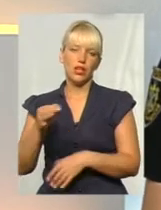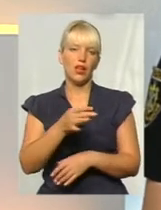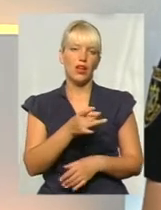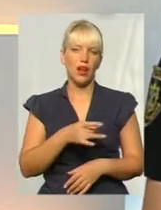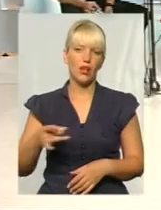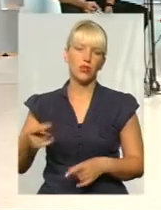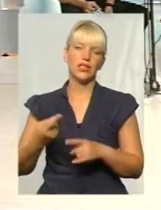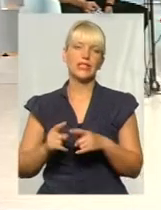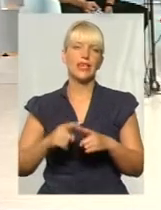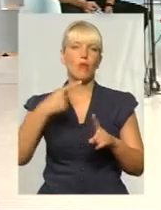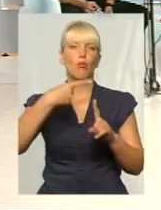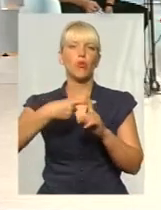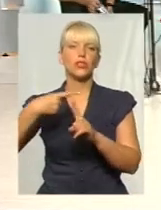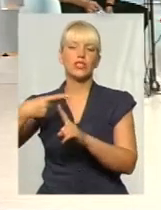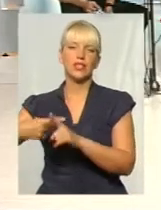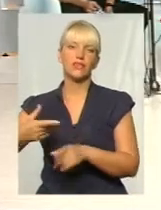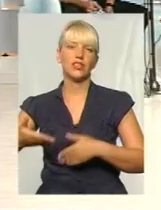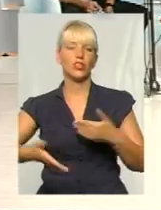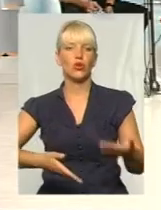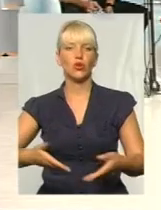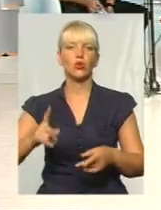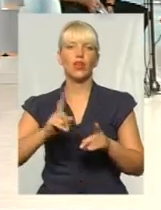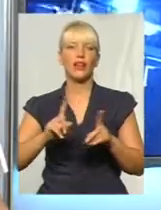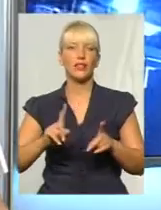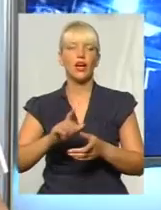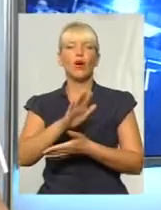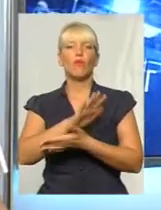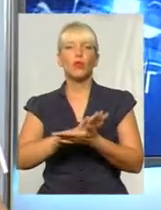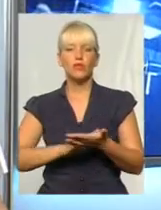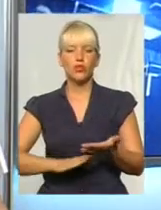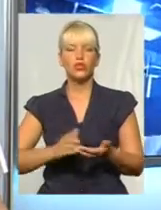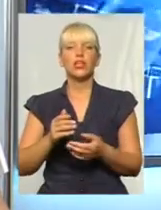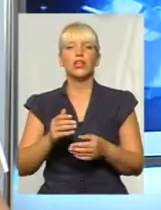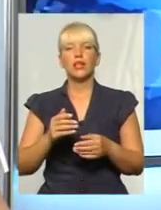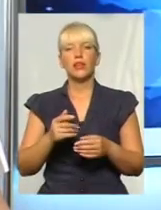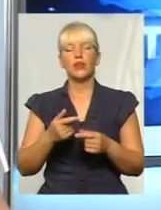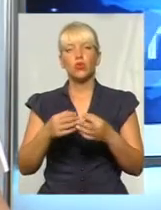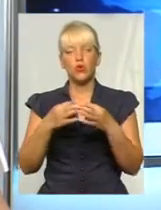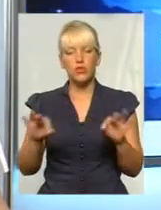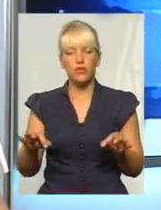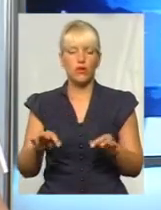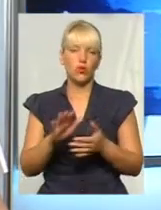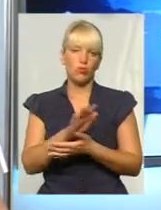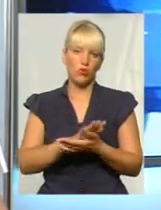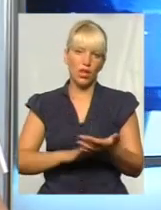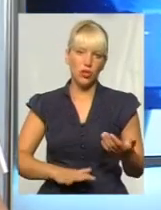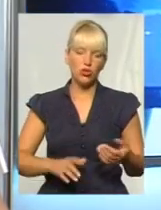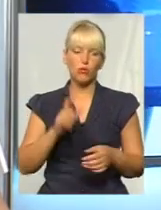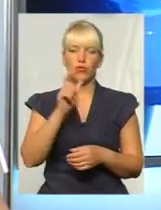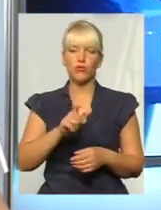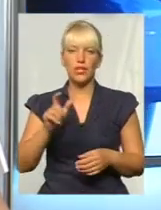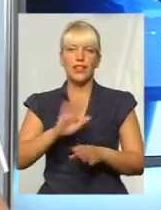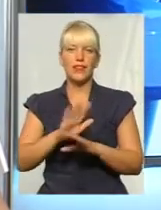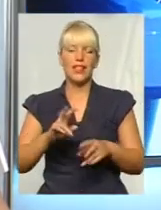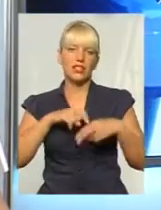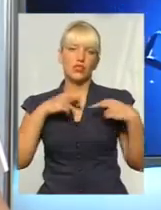крок, який дозволить в подальшому велосипедистам вже не настільки ризикувати власним життям, виїжджаючи просто на проїжну частину і наражаючи